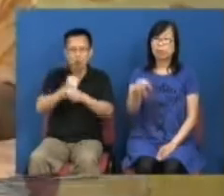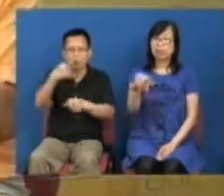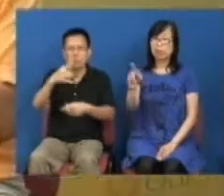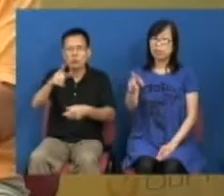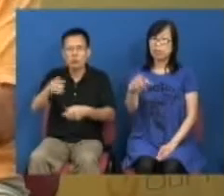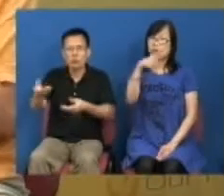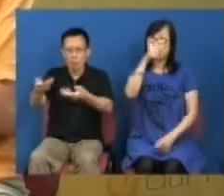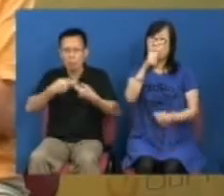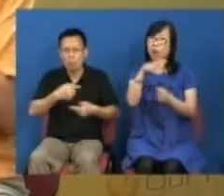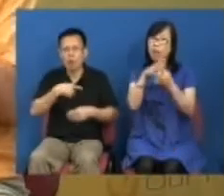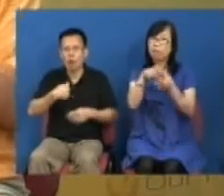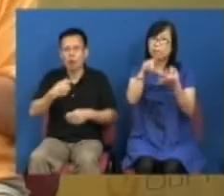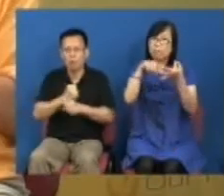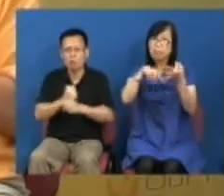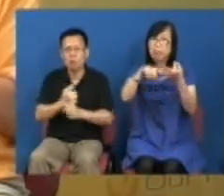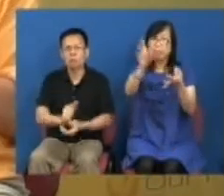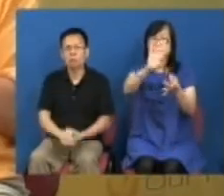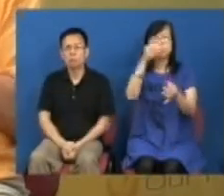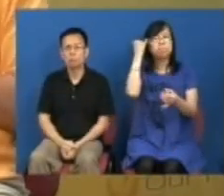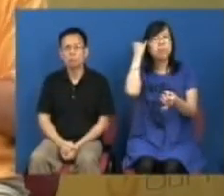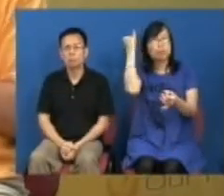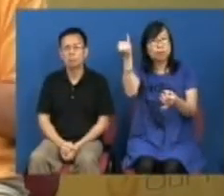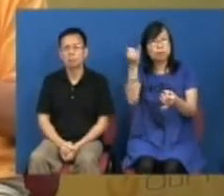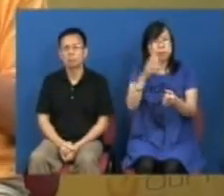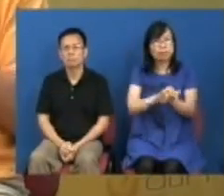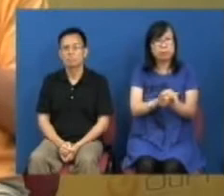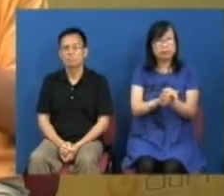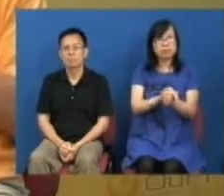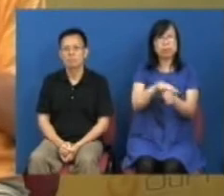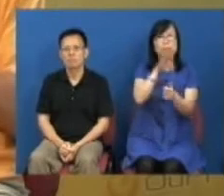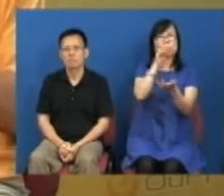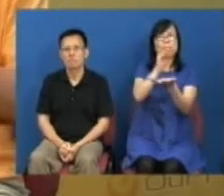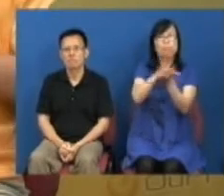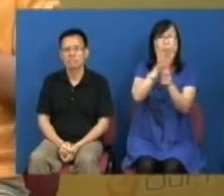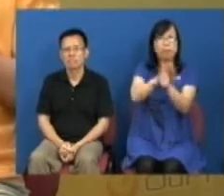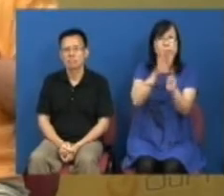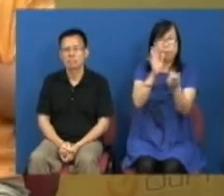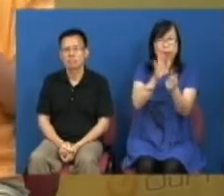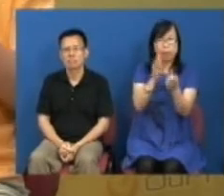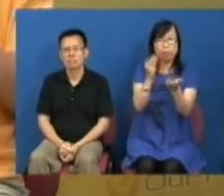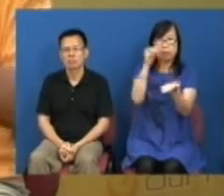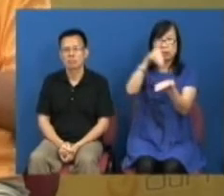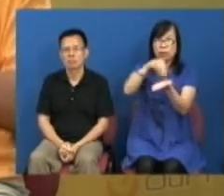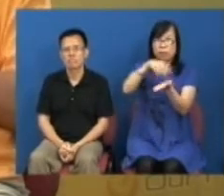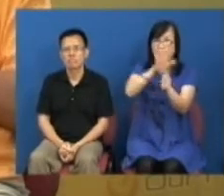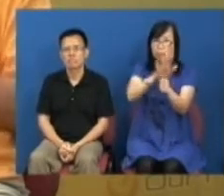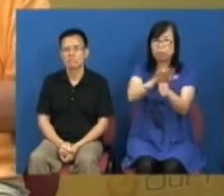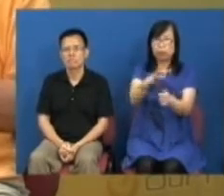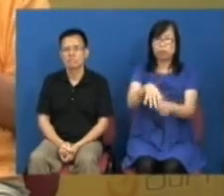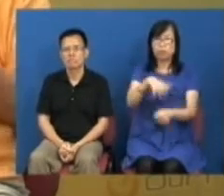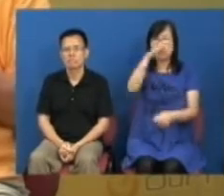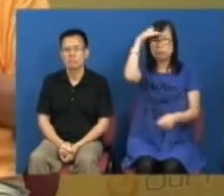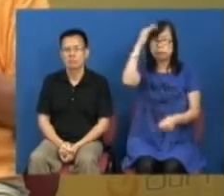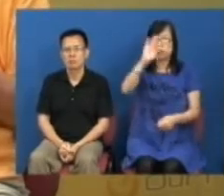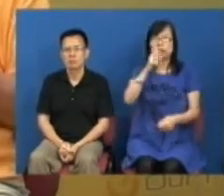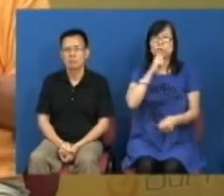周庸卿他可能不明白确保这个字的具体行业你要记住在北版对通知书里如果你是没有执行到警方